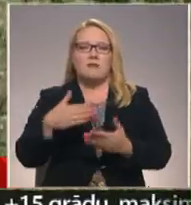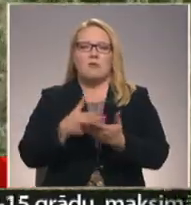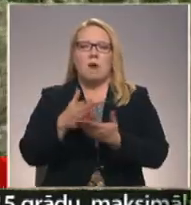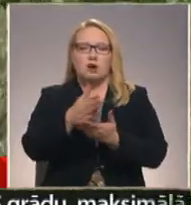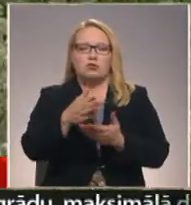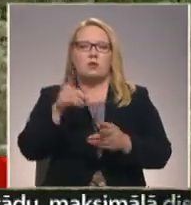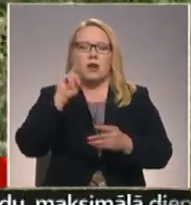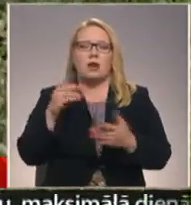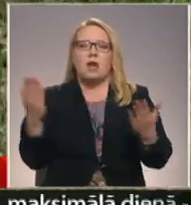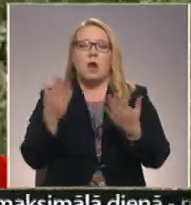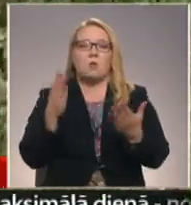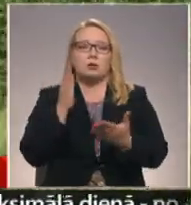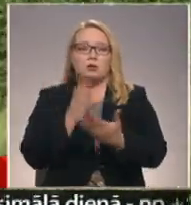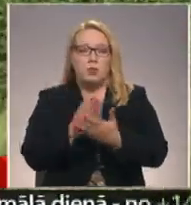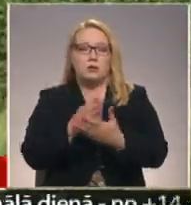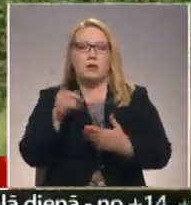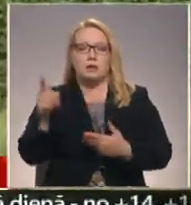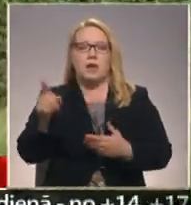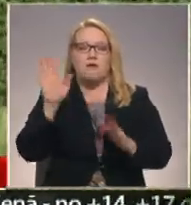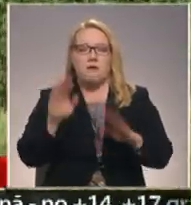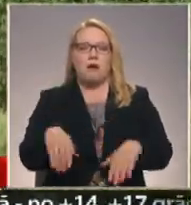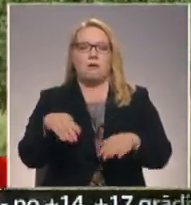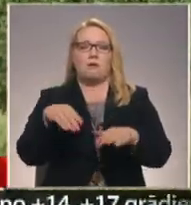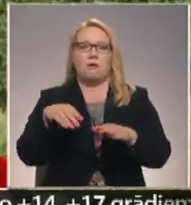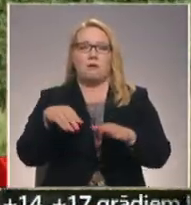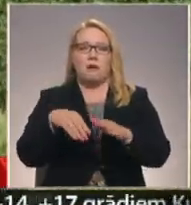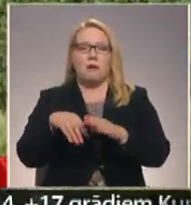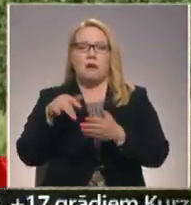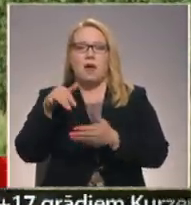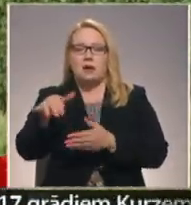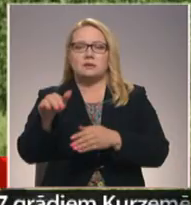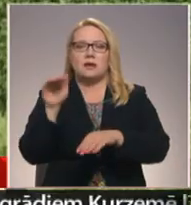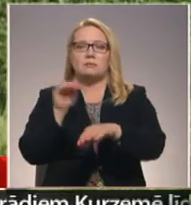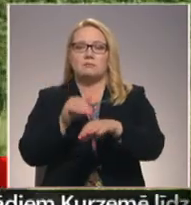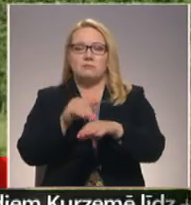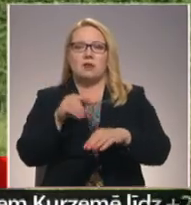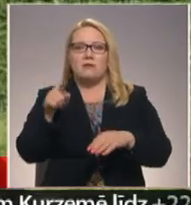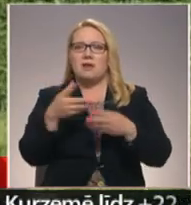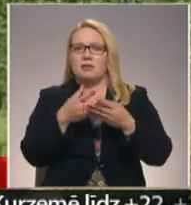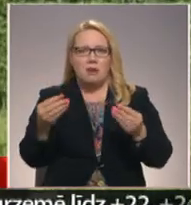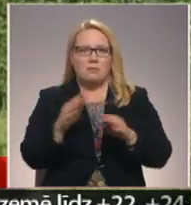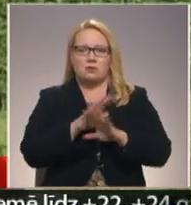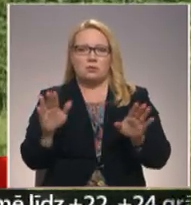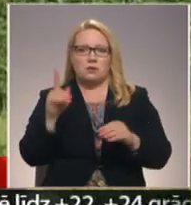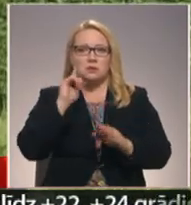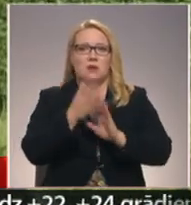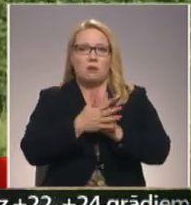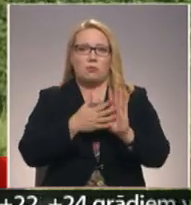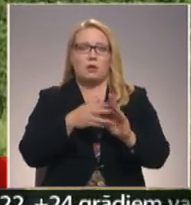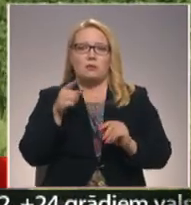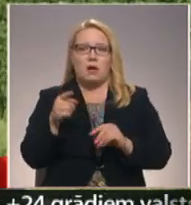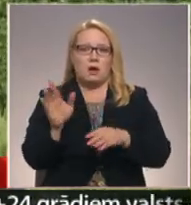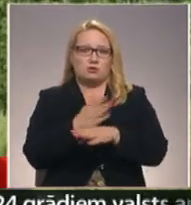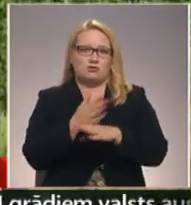un arī, ja kas notiek, viņi var aiziet, kādam paprasīt, viņi nepazudīs. Saprotiet, tā ir tā